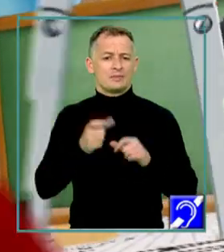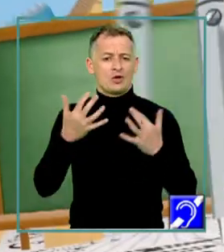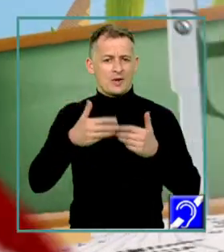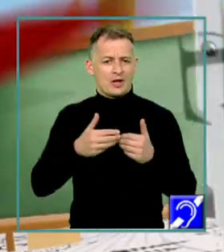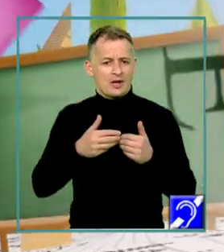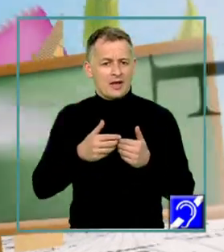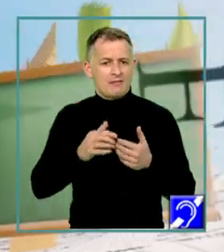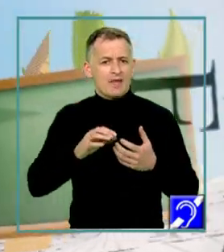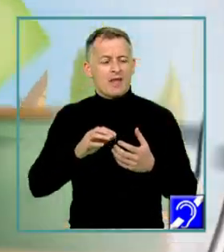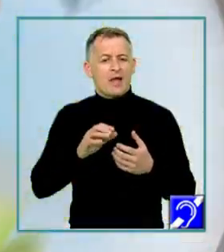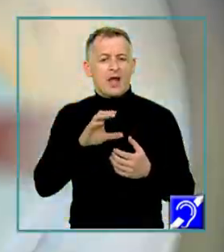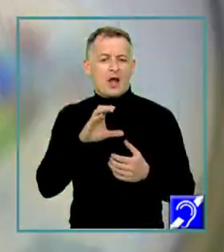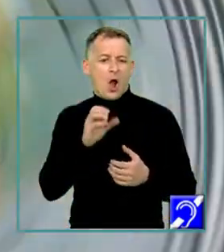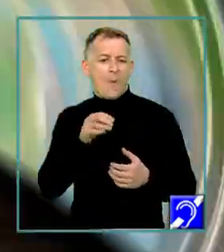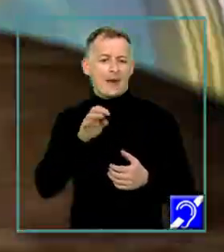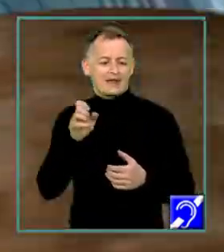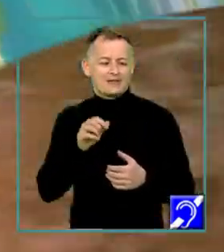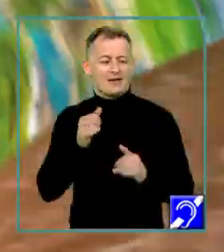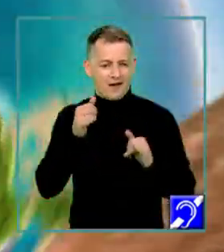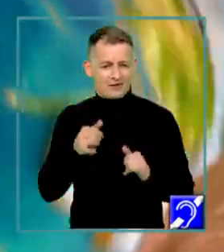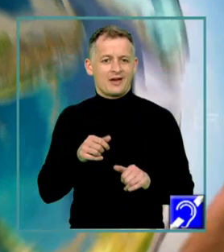acum. Începe lecția de matematică.